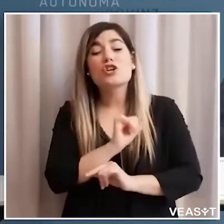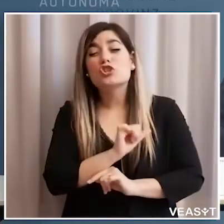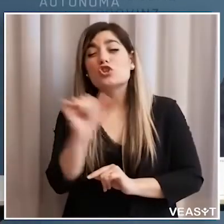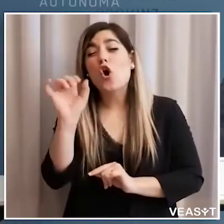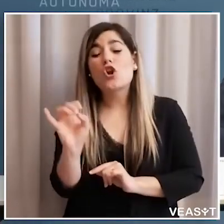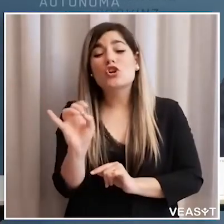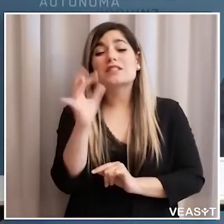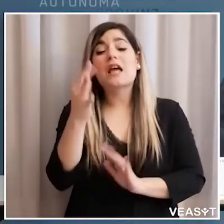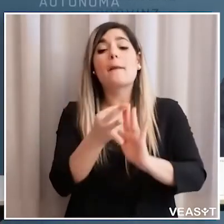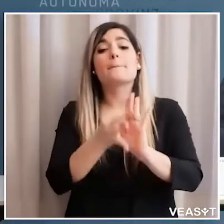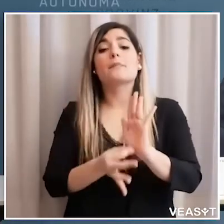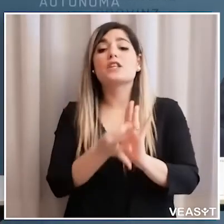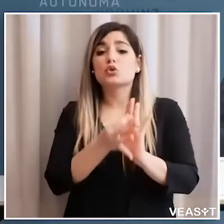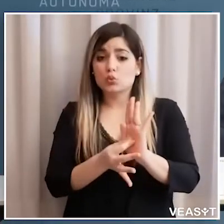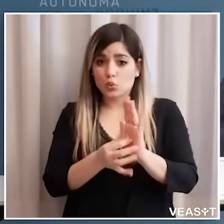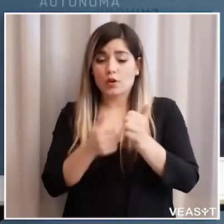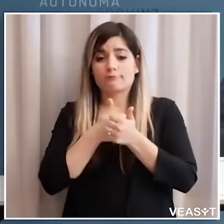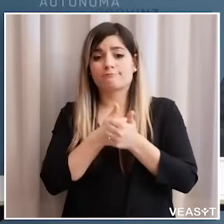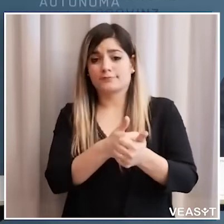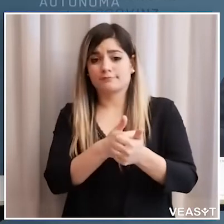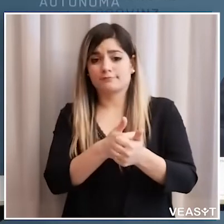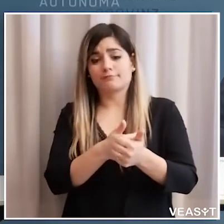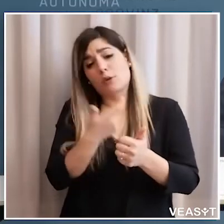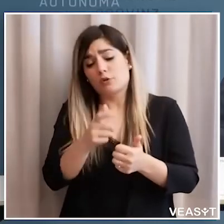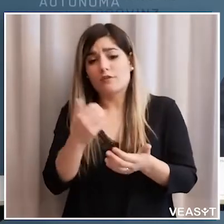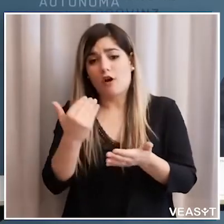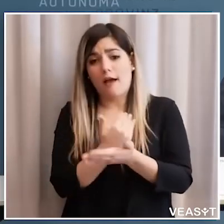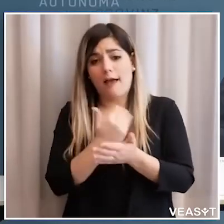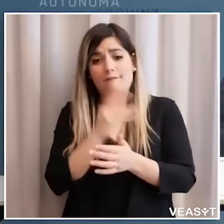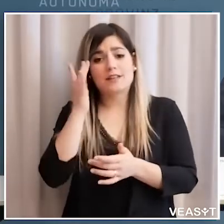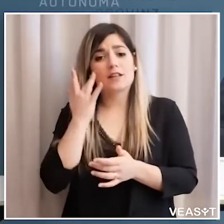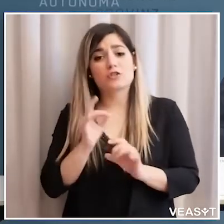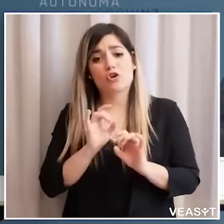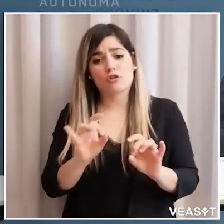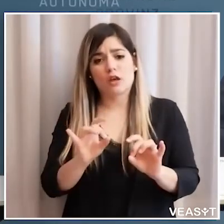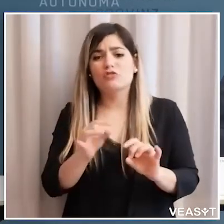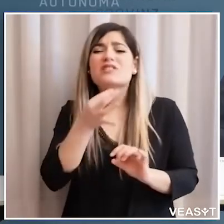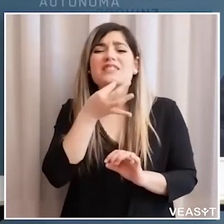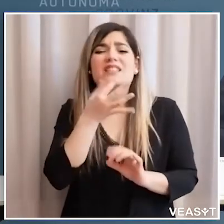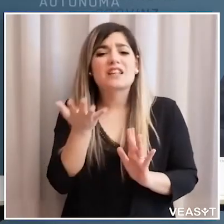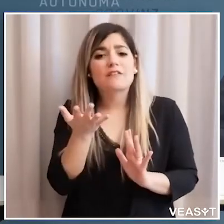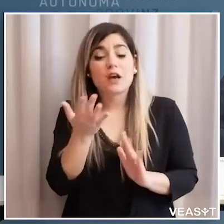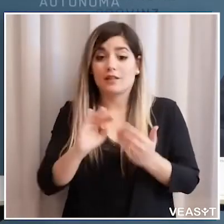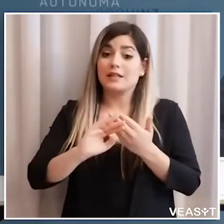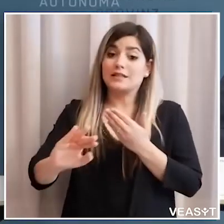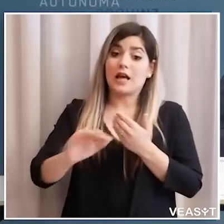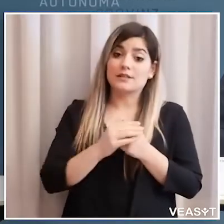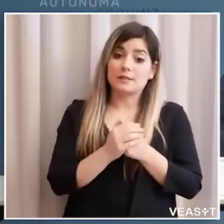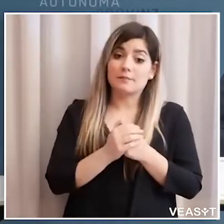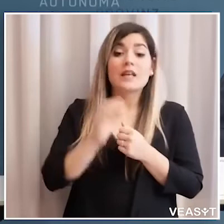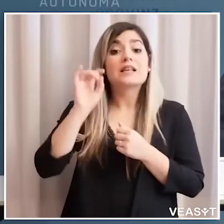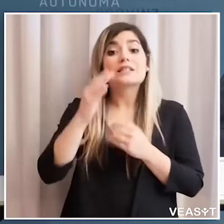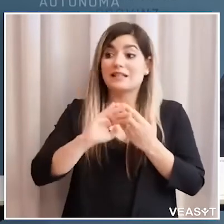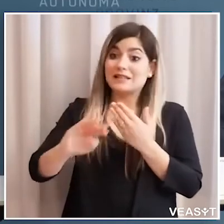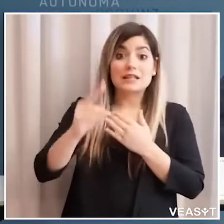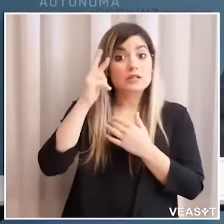se si rispettano le misure per evitare il rischio di contagio e vuol dire distanza e se non si può